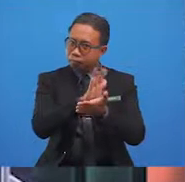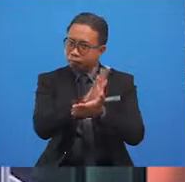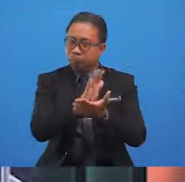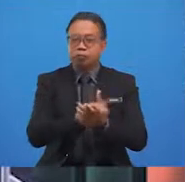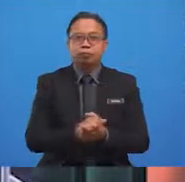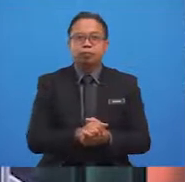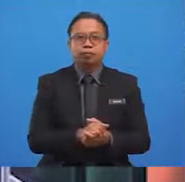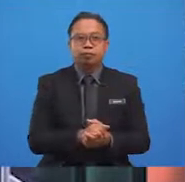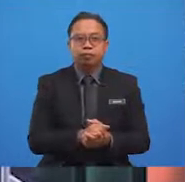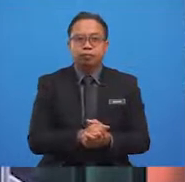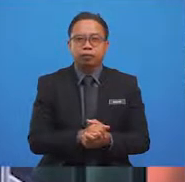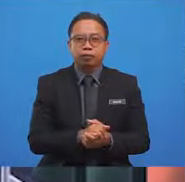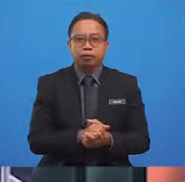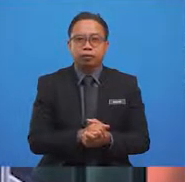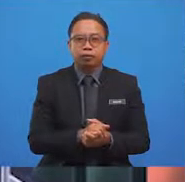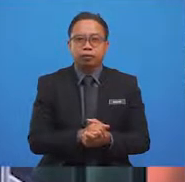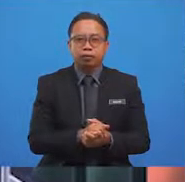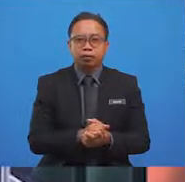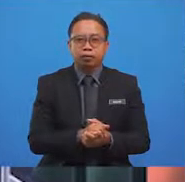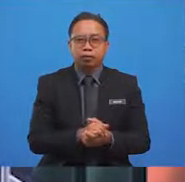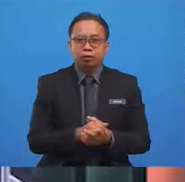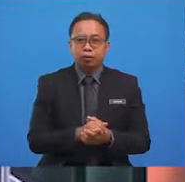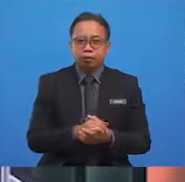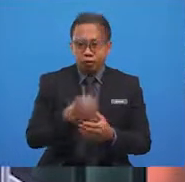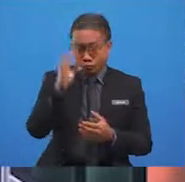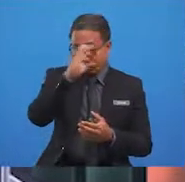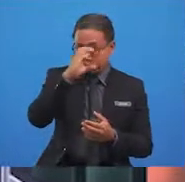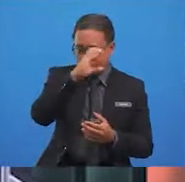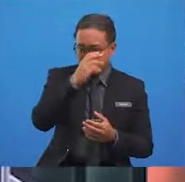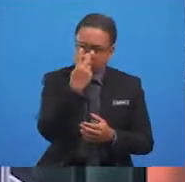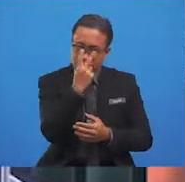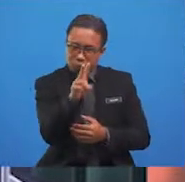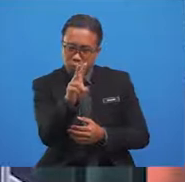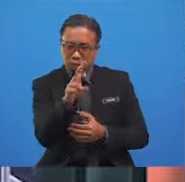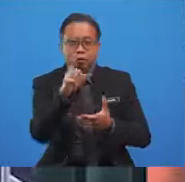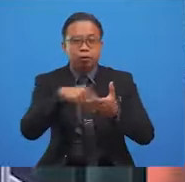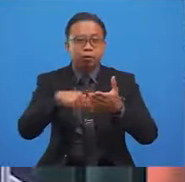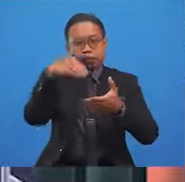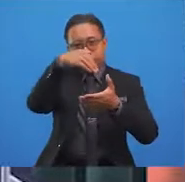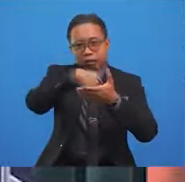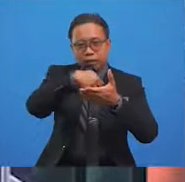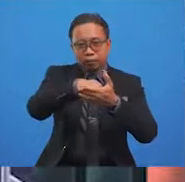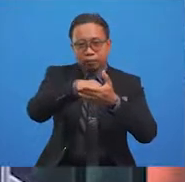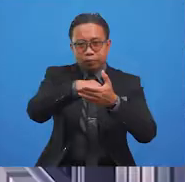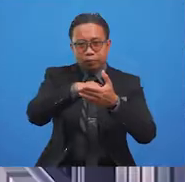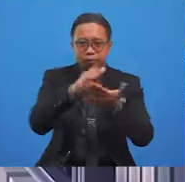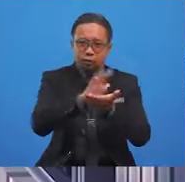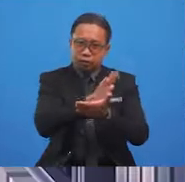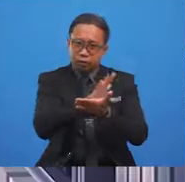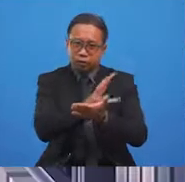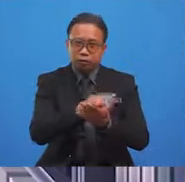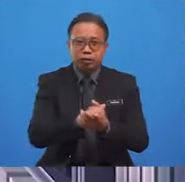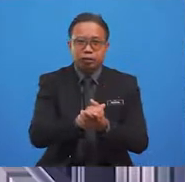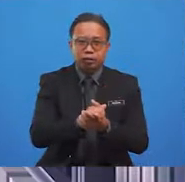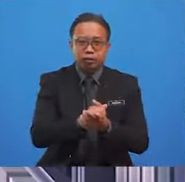This is mysterious. Can we have a look what is inside the envelope? Hmm,